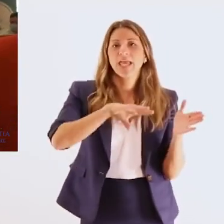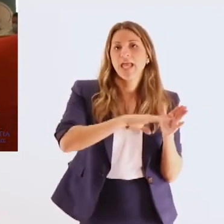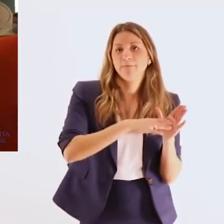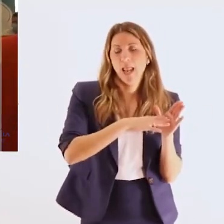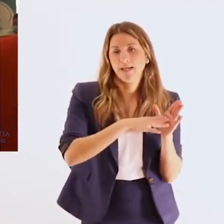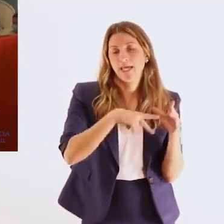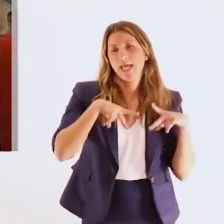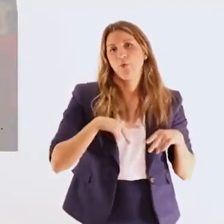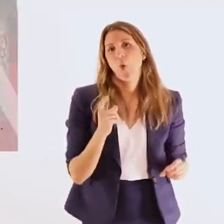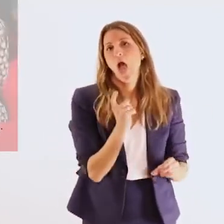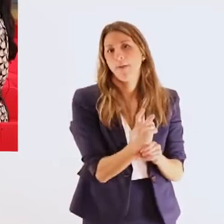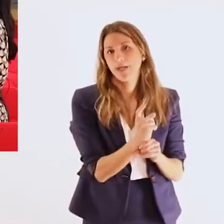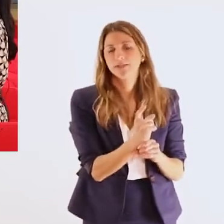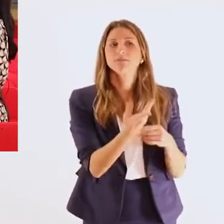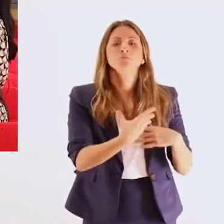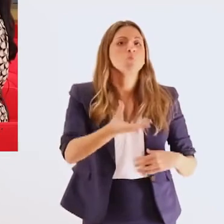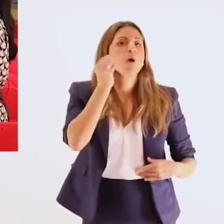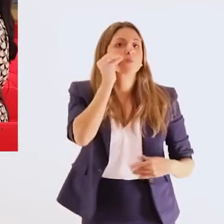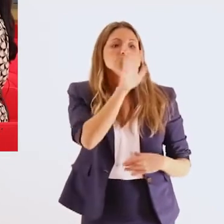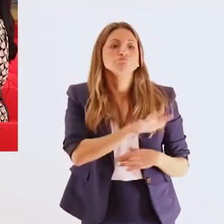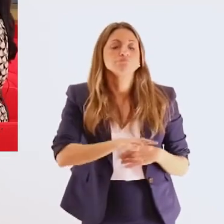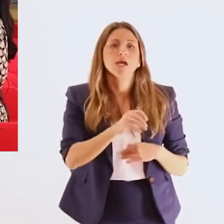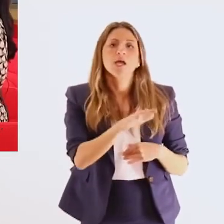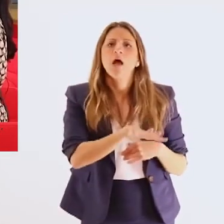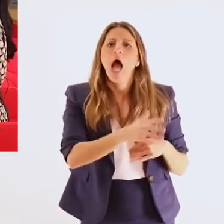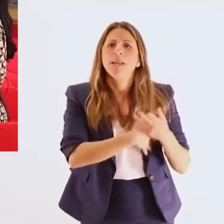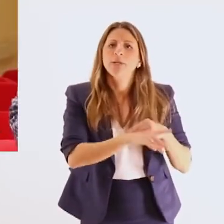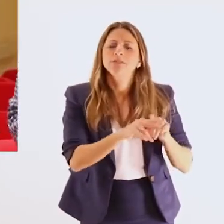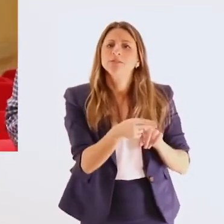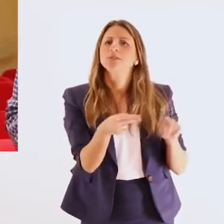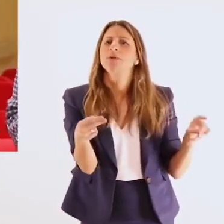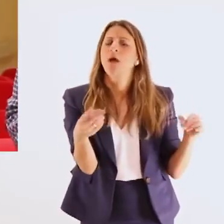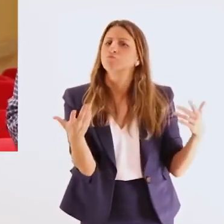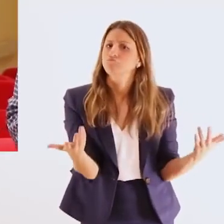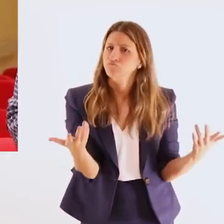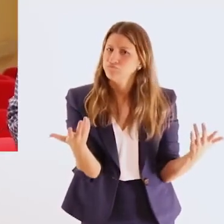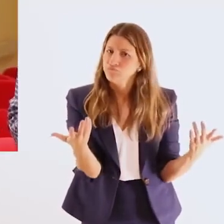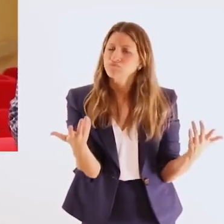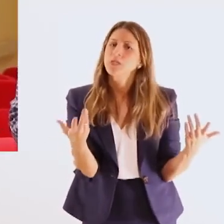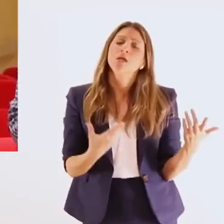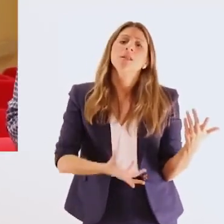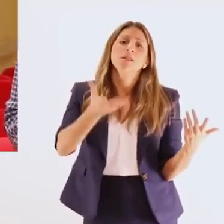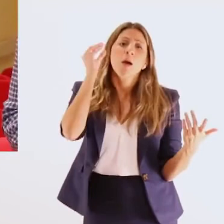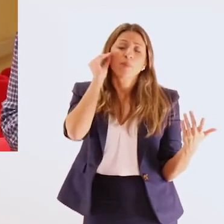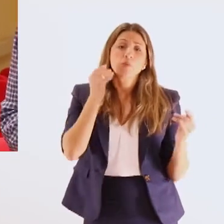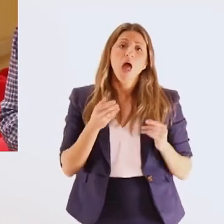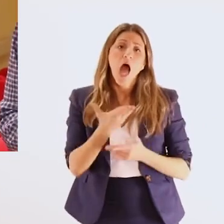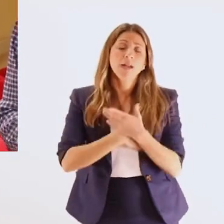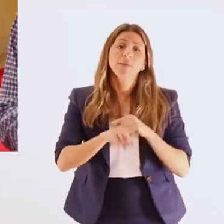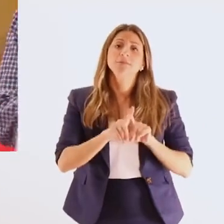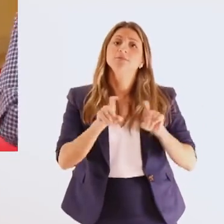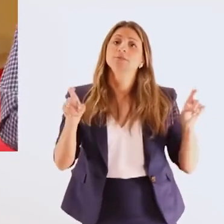στελέχη του Υπουργείου Εθνικής Άμυνας με τον ευρύτερο χώρο της αναπηρίας με την ακτιβιστική δράση των ατόμων με αναπηρία η οποία